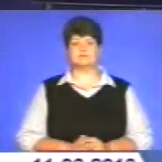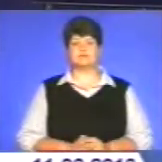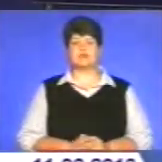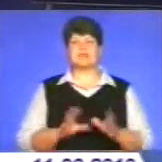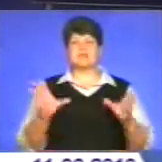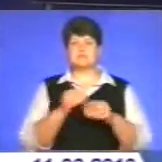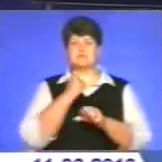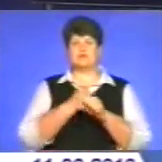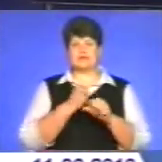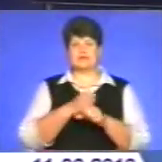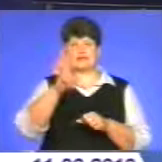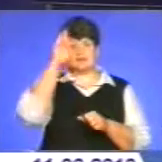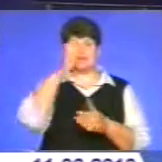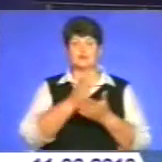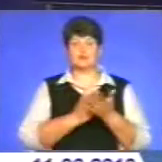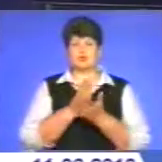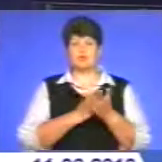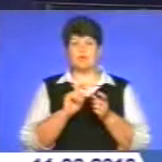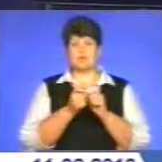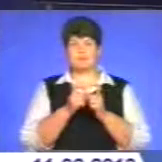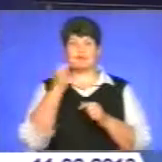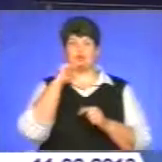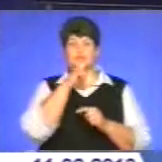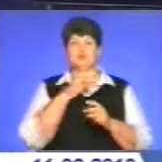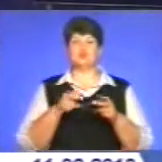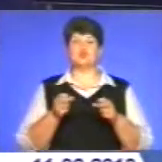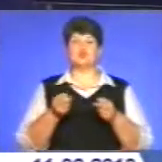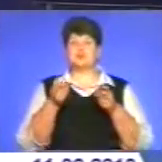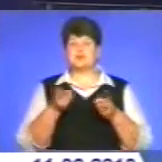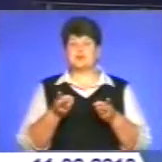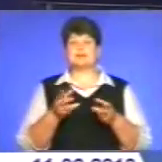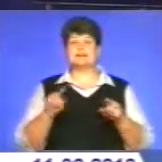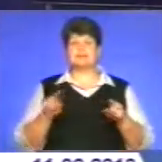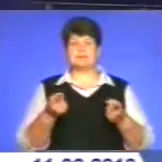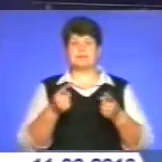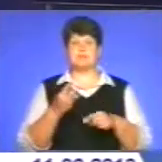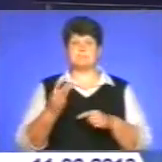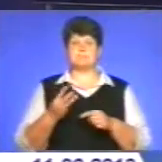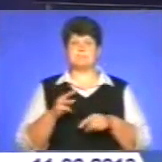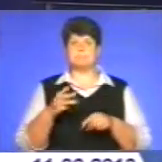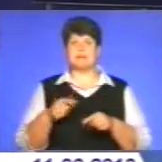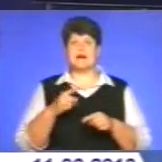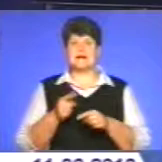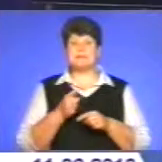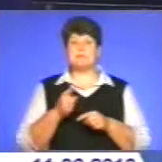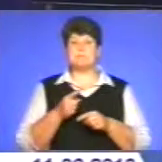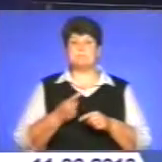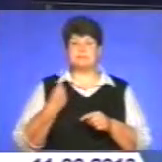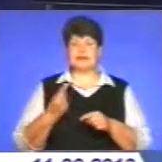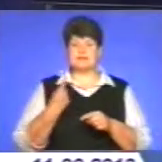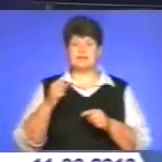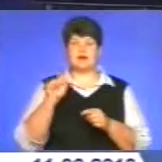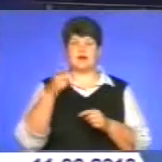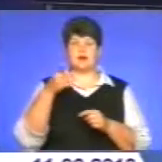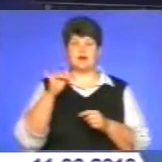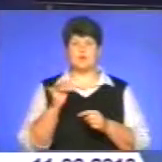Співробітники Державної служби боротьби з економічною злочинністю затримали майстра навчально-курсового комбінату управління агропромислового